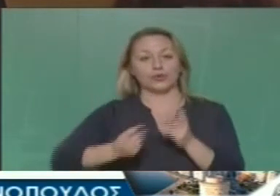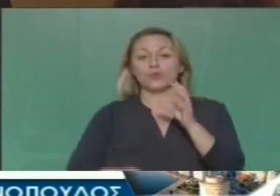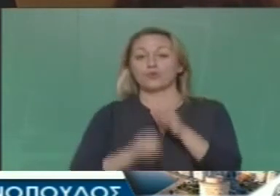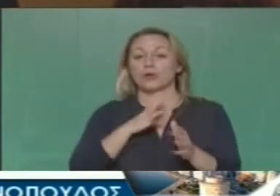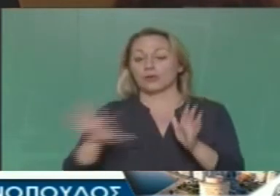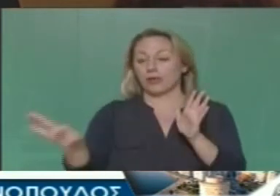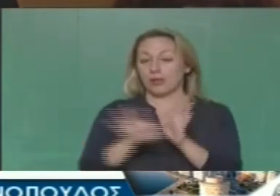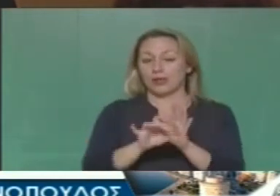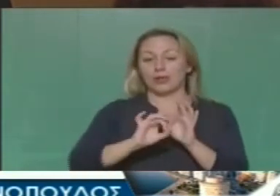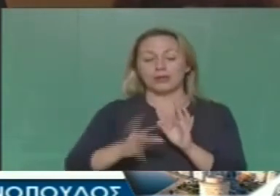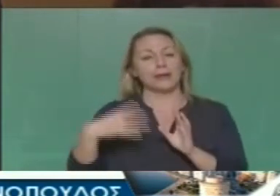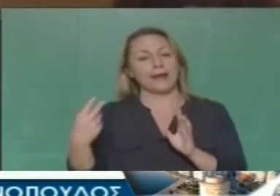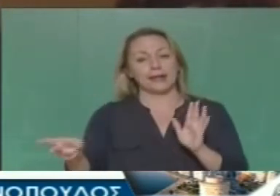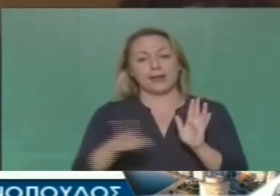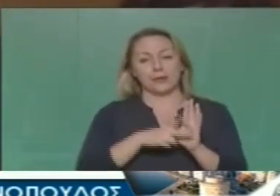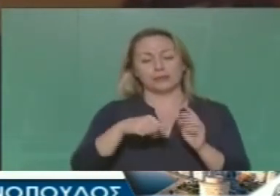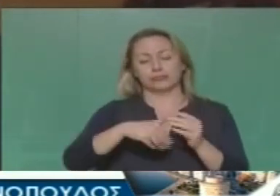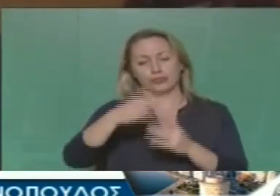υπάρχουν οι γνωστές απαγορεύσεις και τα λοιπά